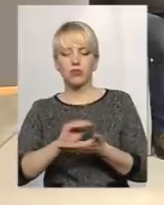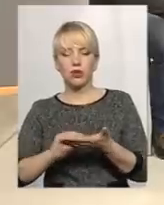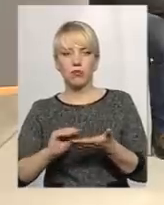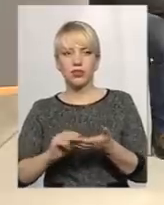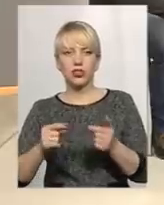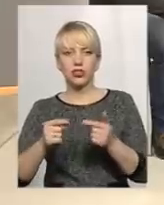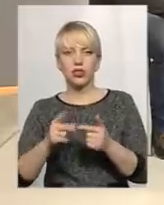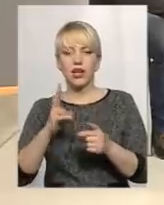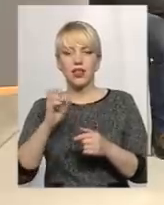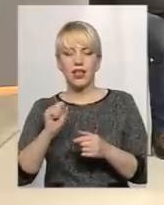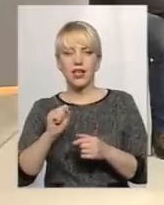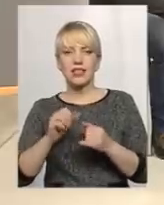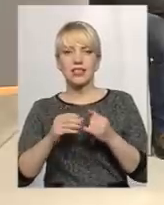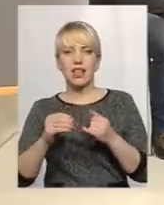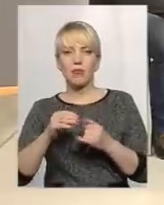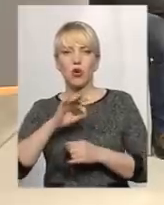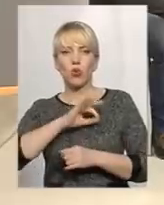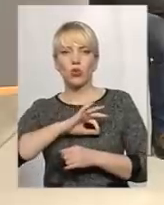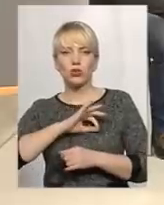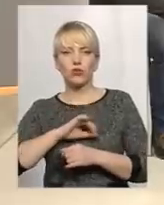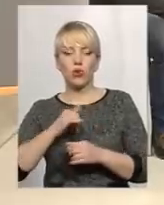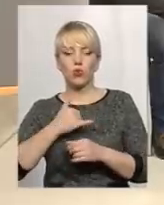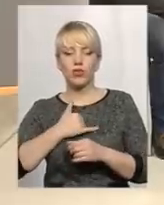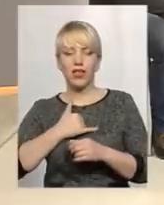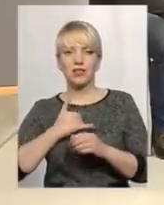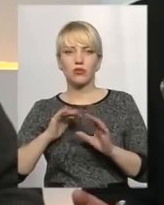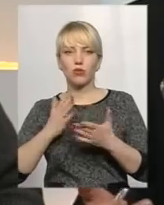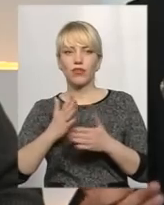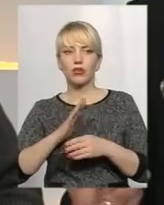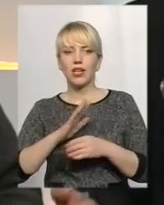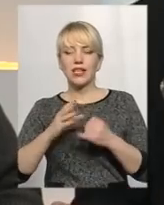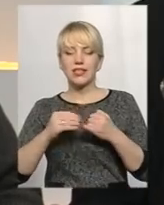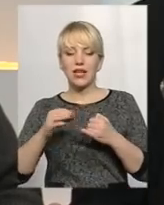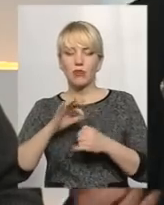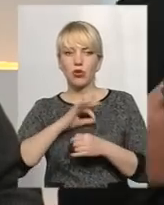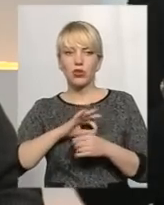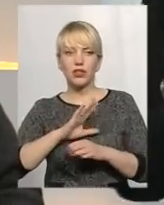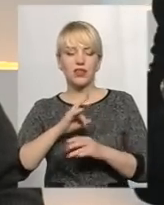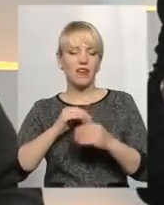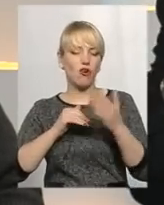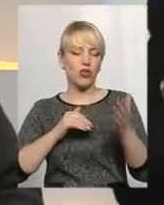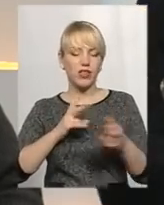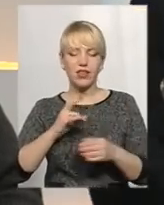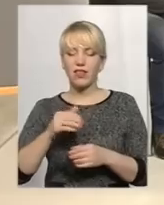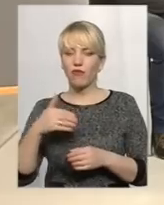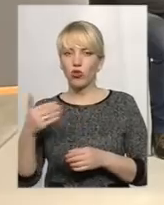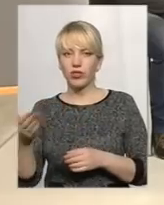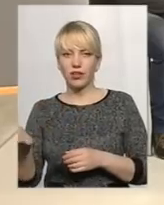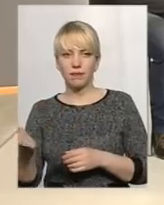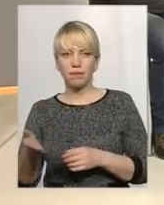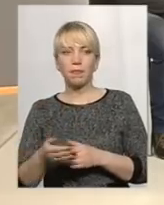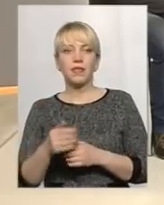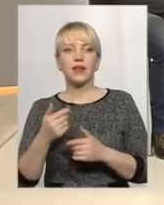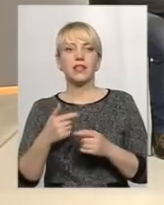землекористувача. В нашому випадку не землекористувач, а не вони, щоб б діти згідні, і не континент плюс.